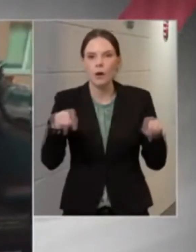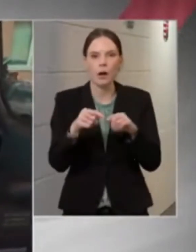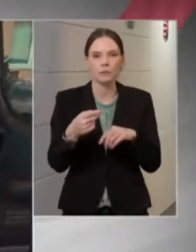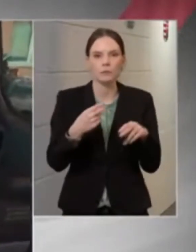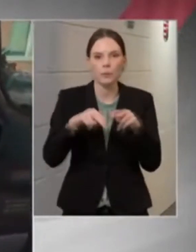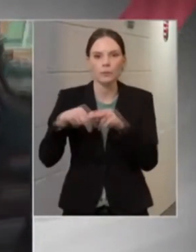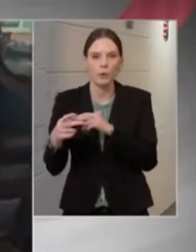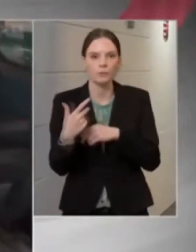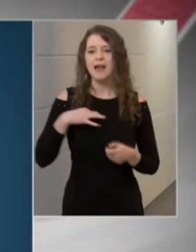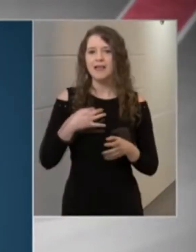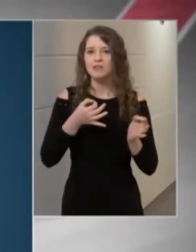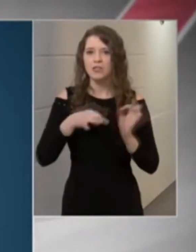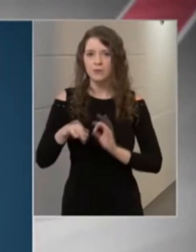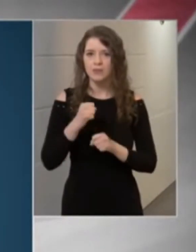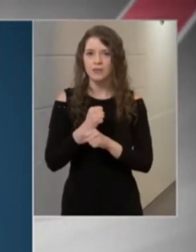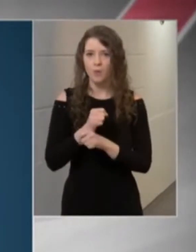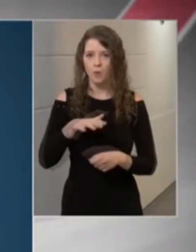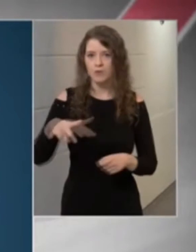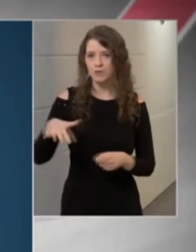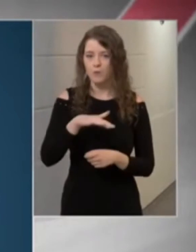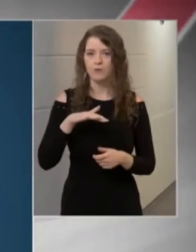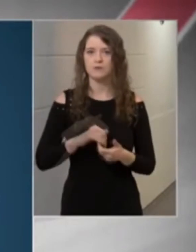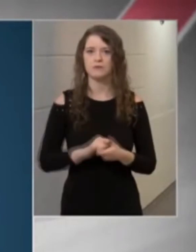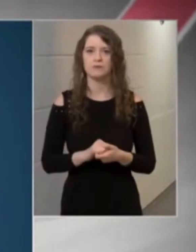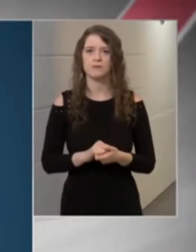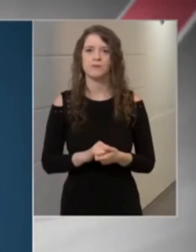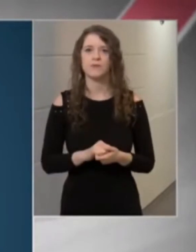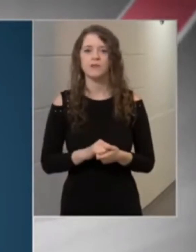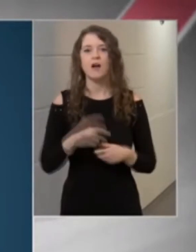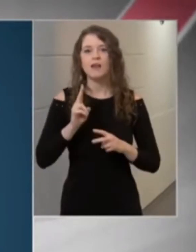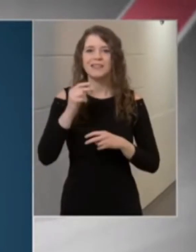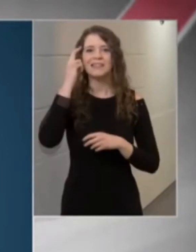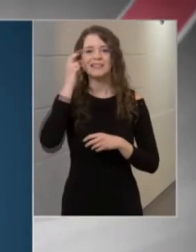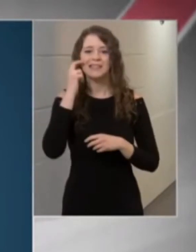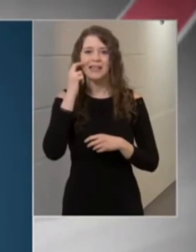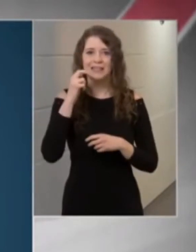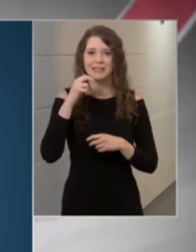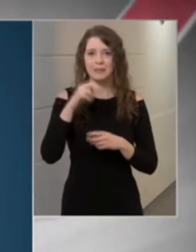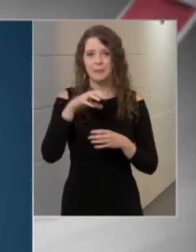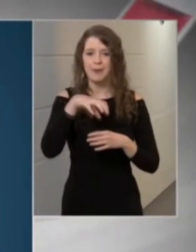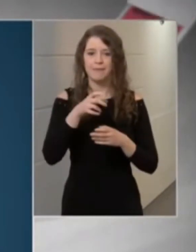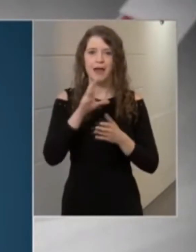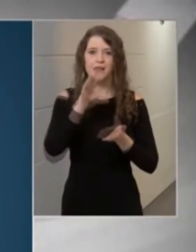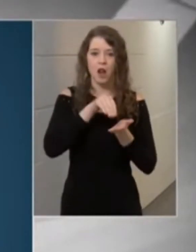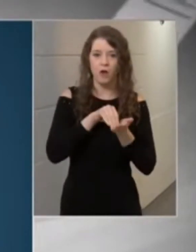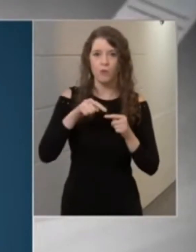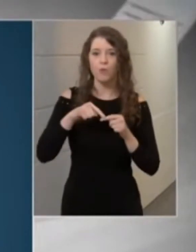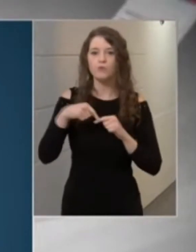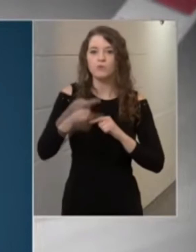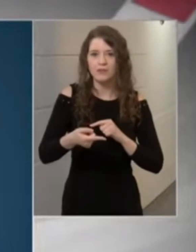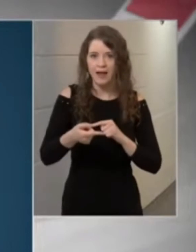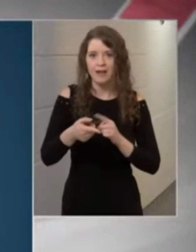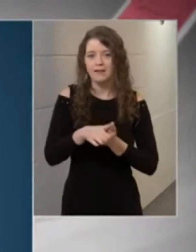amelyre 1 millió 755 ezer fő regisztrált interneten és postai úton, mondta Müller Cecília. Elkezdjük